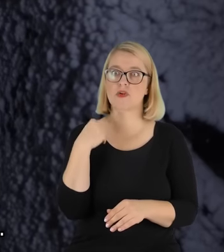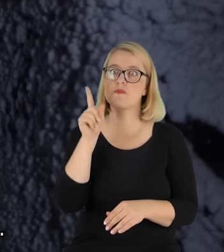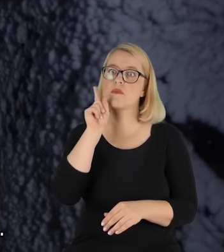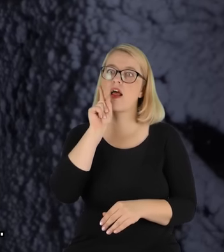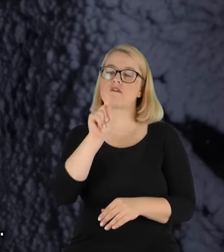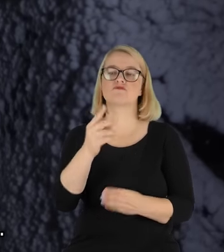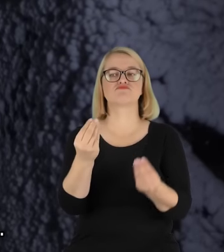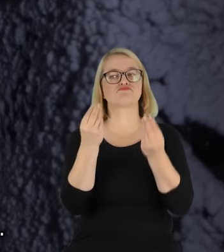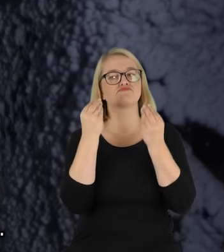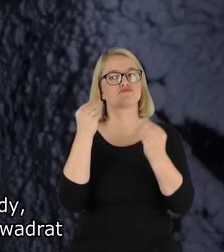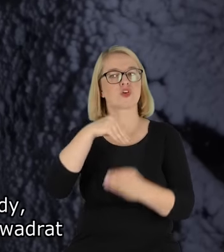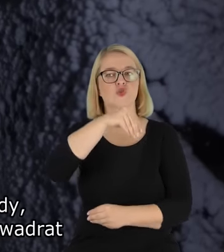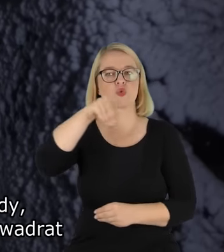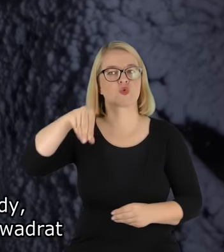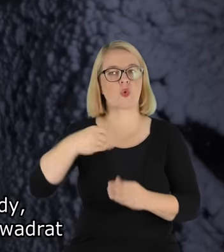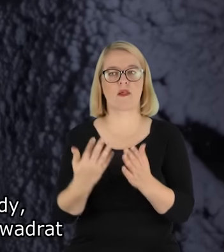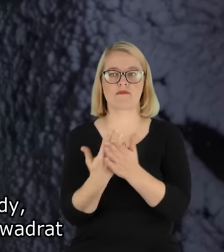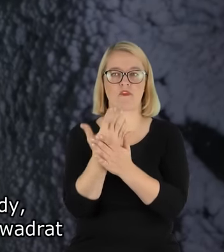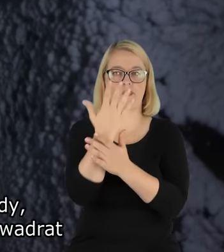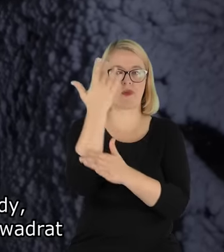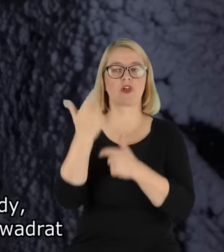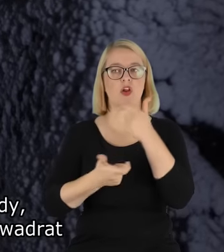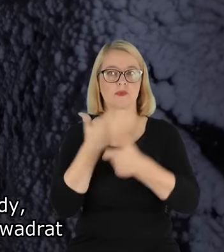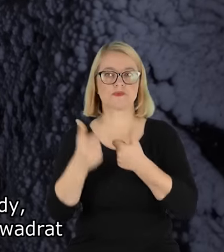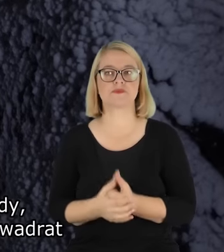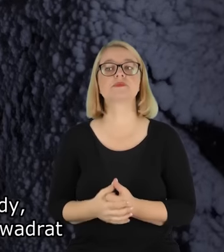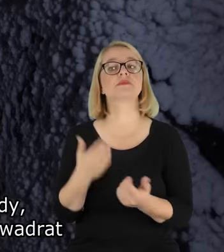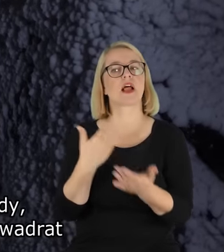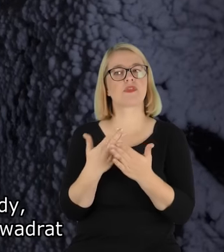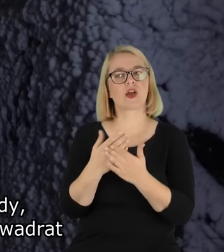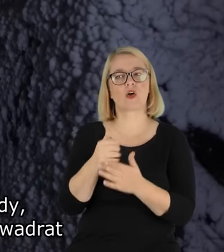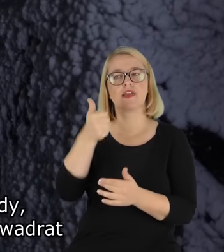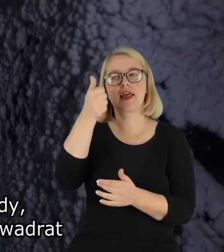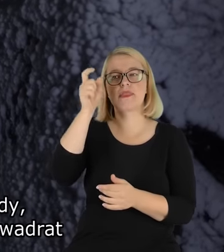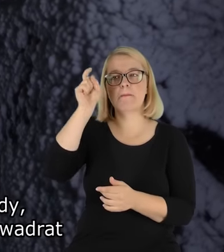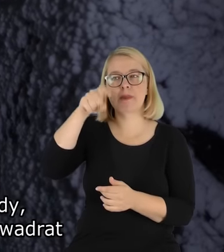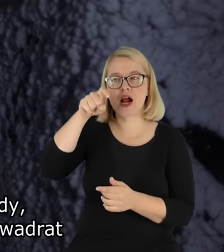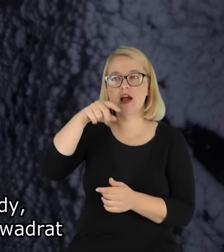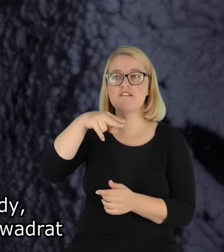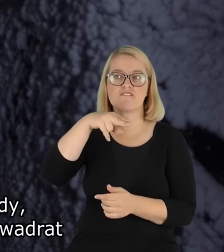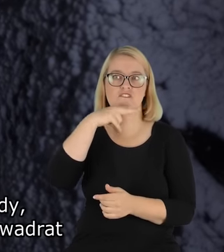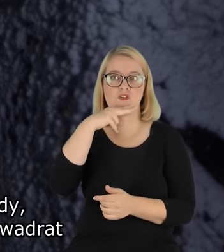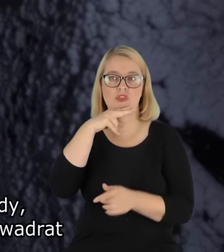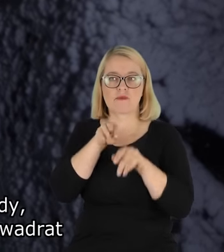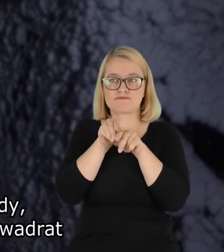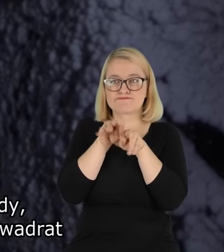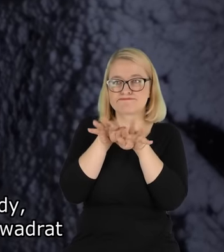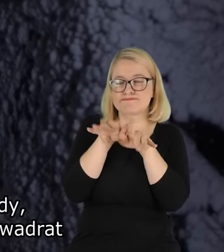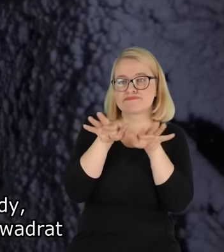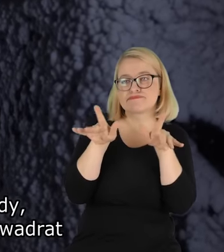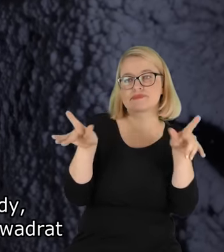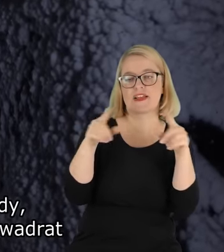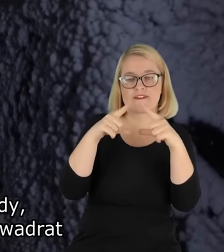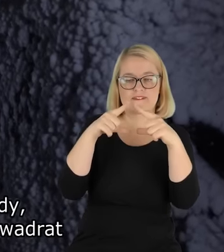rosły prawdziwe krzewy solne. Także można powiedzieć, że od kropli wody, która rozchodziła się symetrycznie